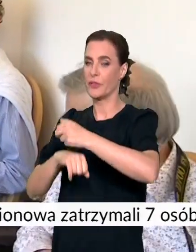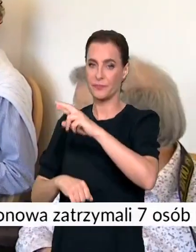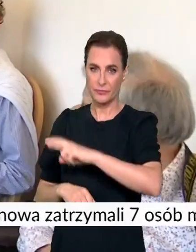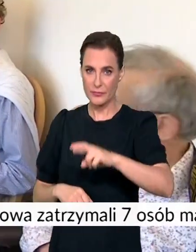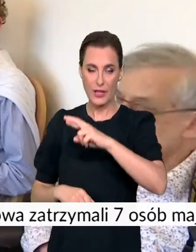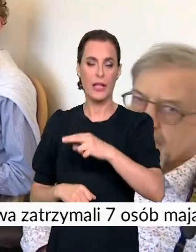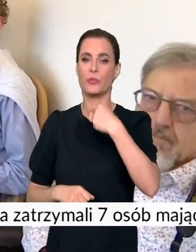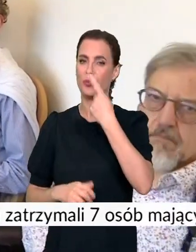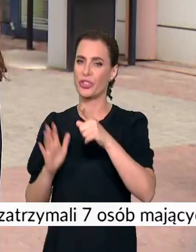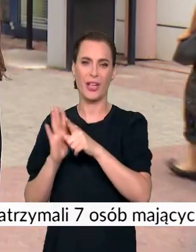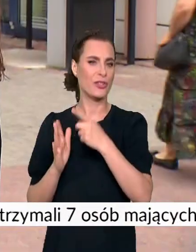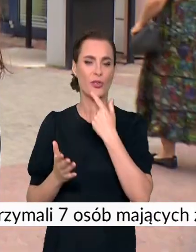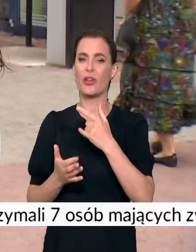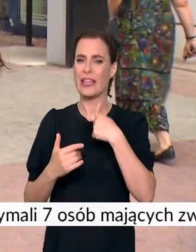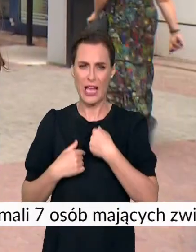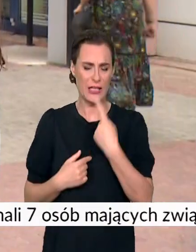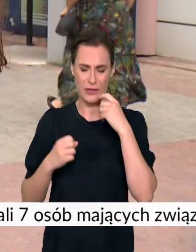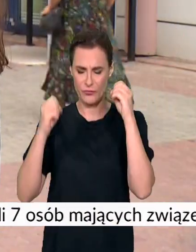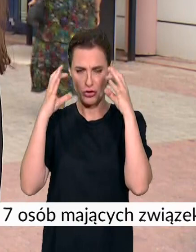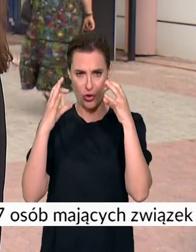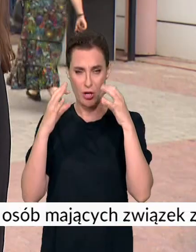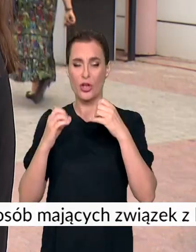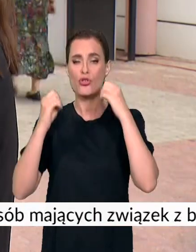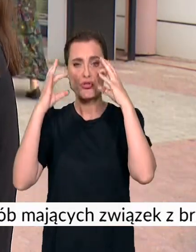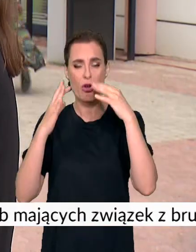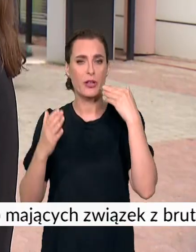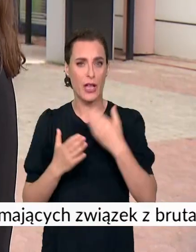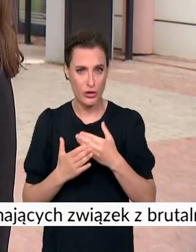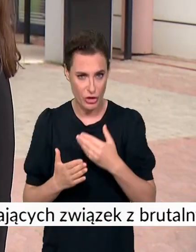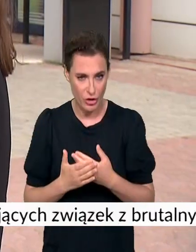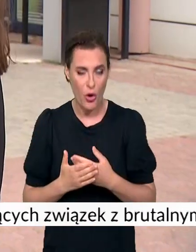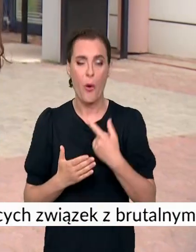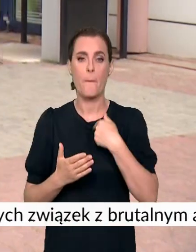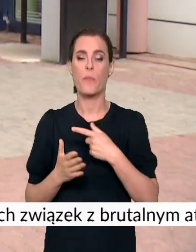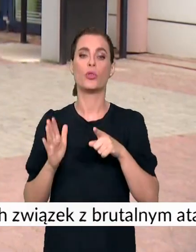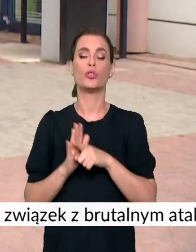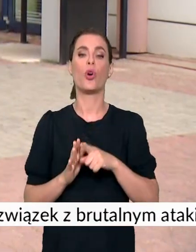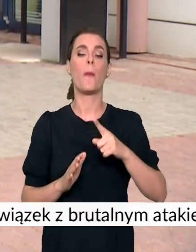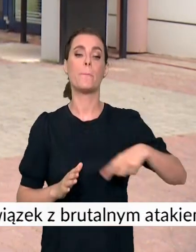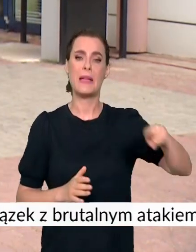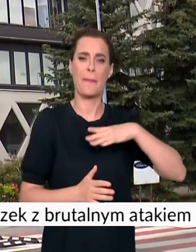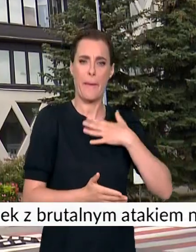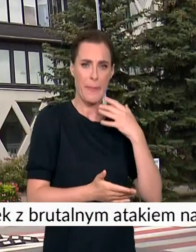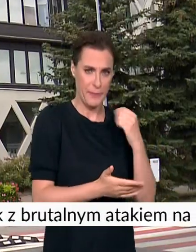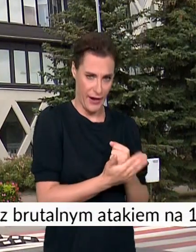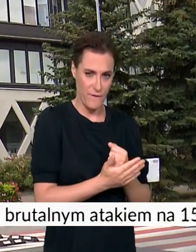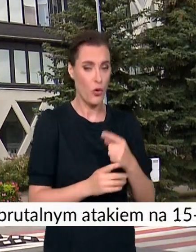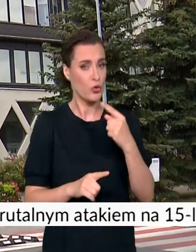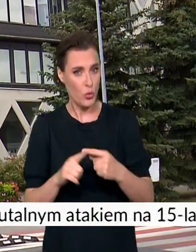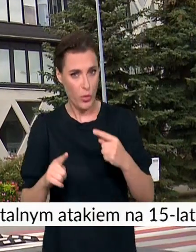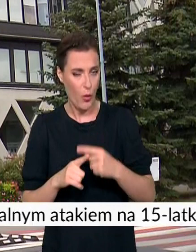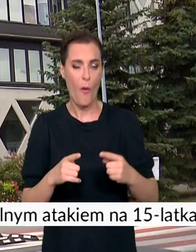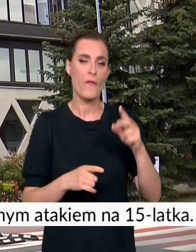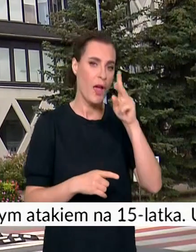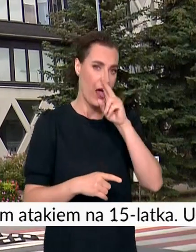bezprawiu nie ma mowy. Ja jestem naprawdę szokowany. Szokowany, bo prawem rady, członków rady jest powoływanie